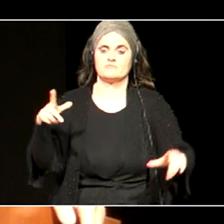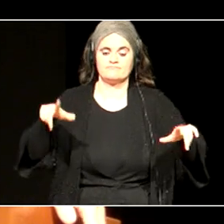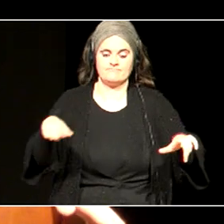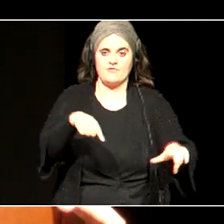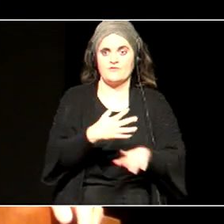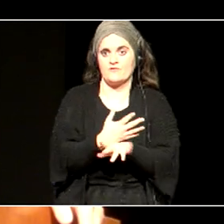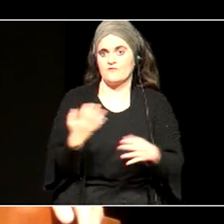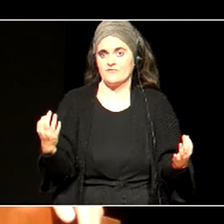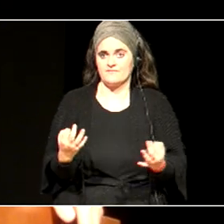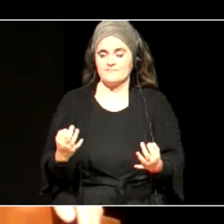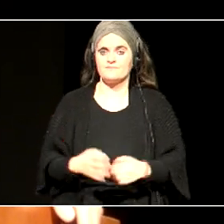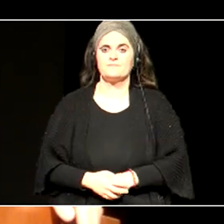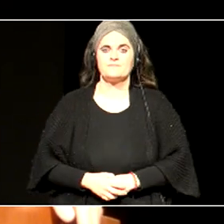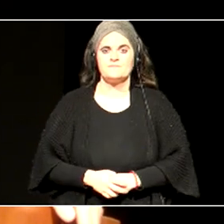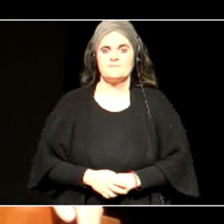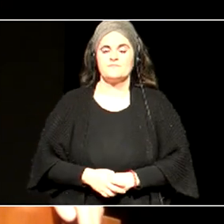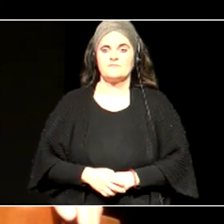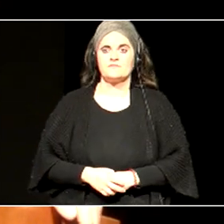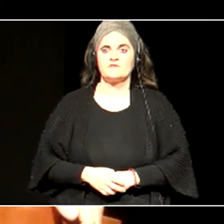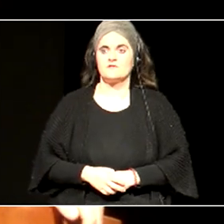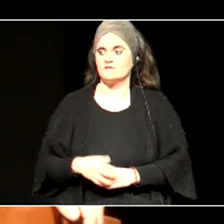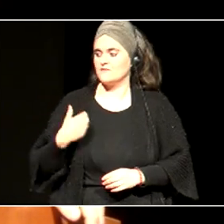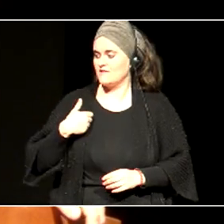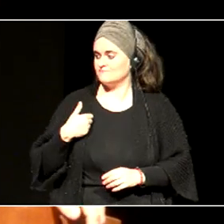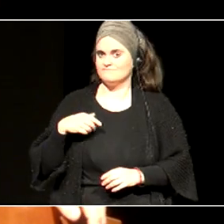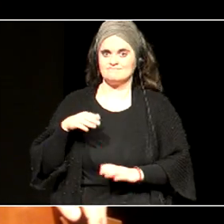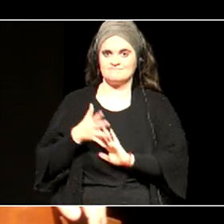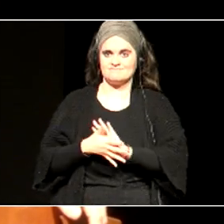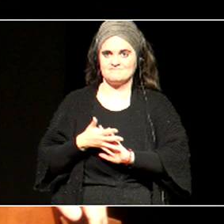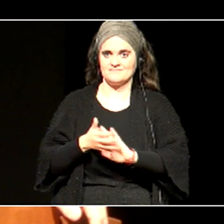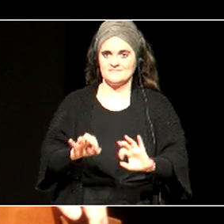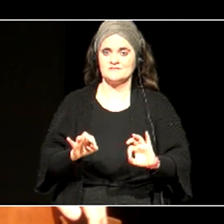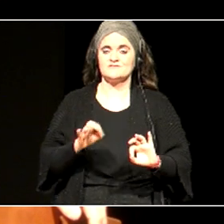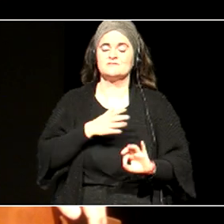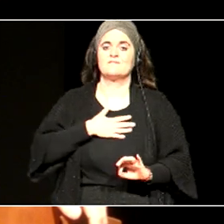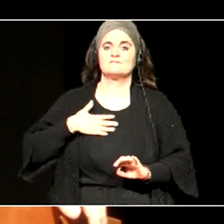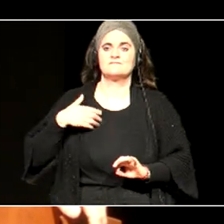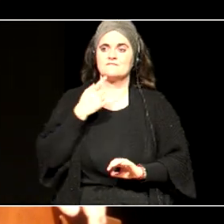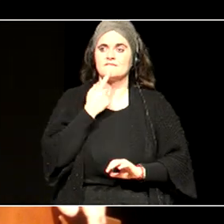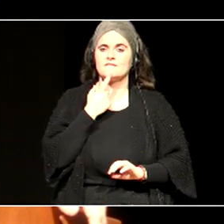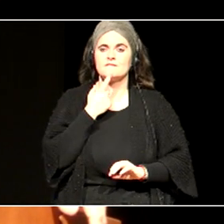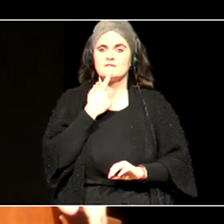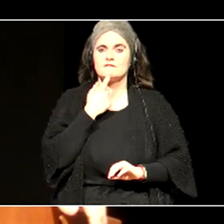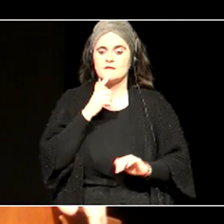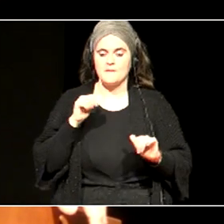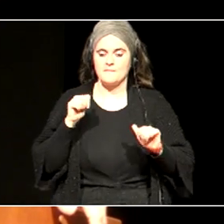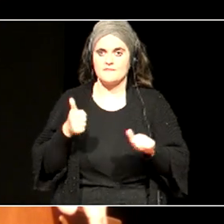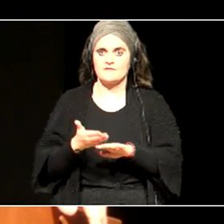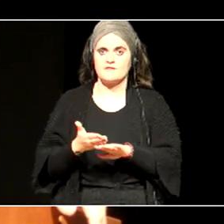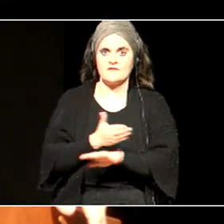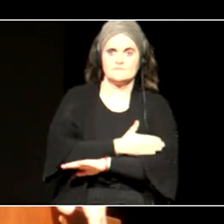Bueno, gauzake horrela, edo hori esan da, niri bai guztatuko elitzaidake, hazi baino lehen,